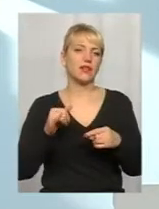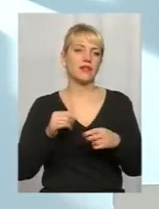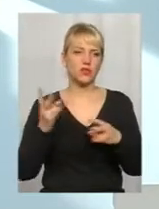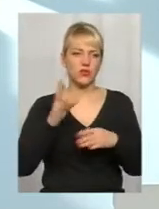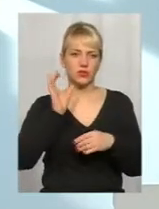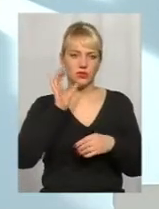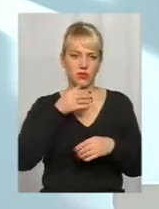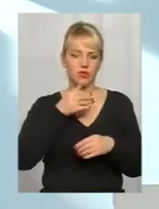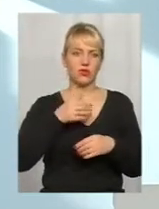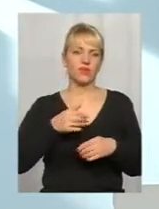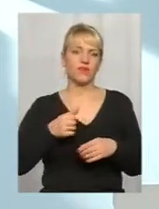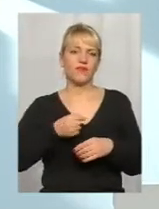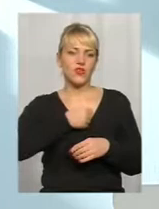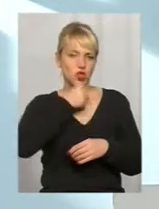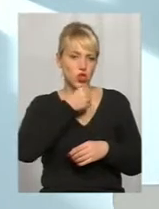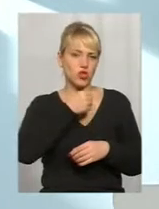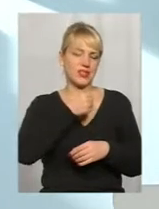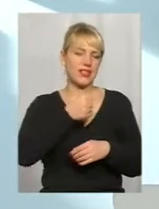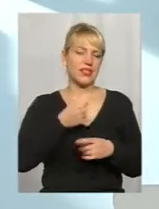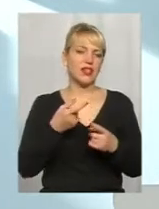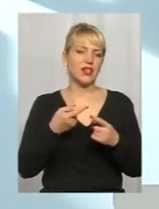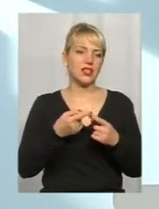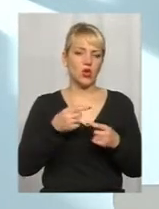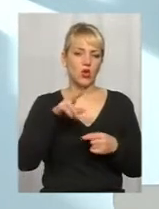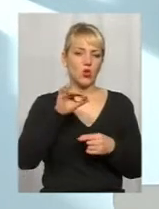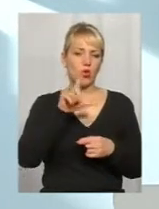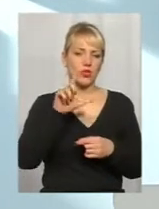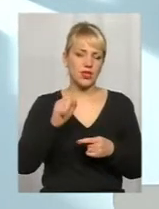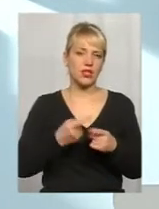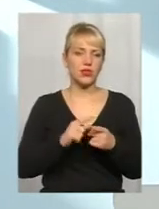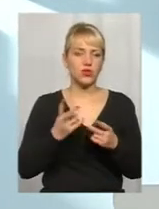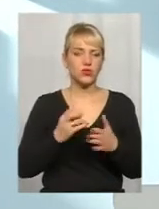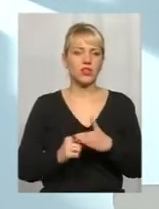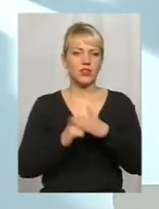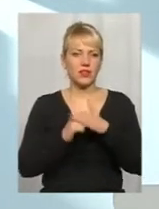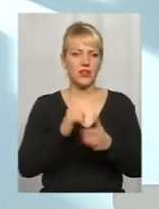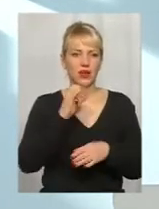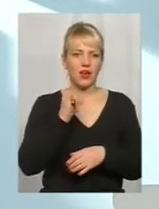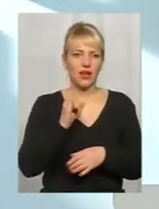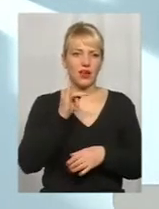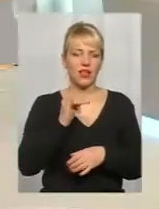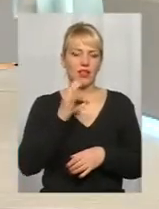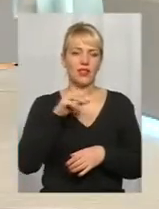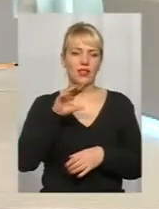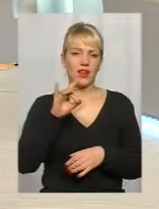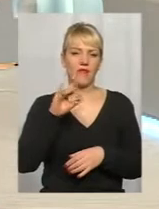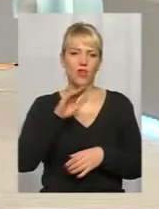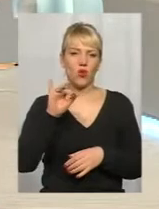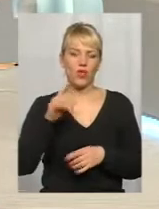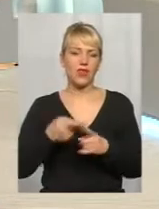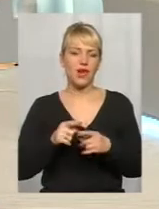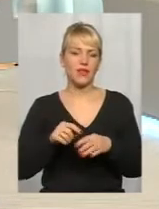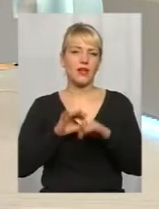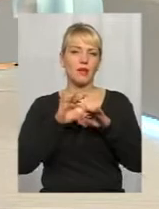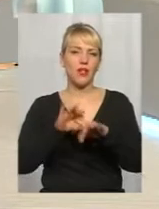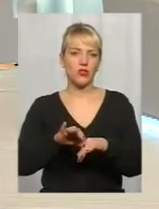серйозні, взрослі дозы, то, в принципі, надо иметь для этого серйозне основання, то есть, інтерферону переноситься плохо, і в